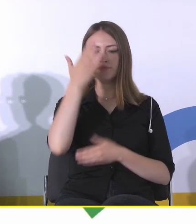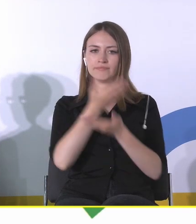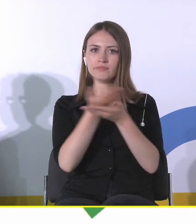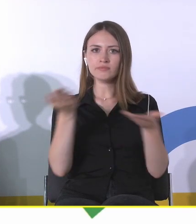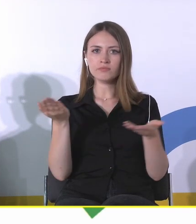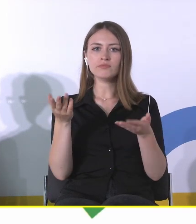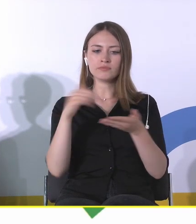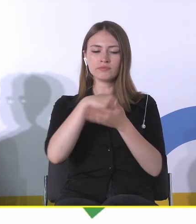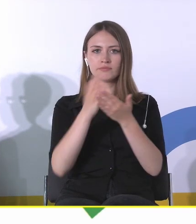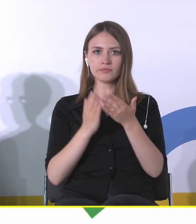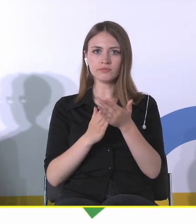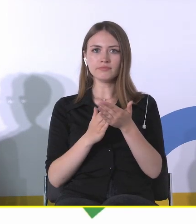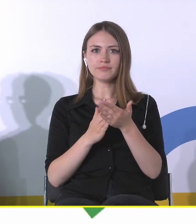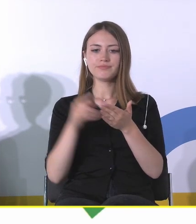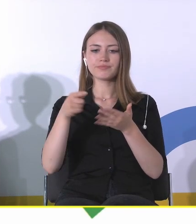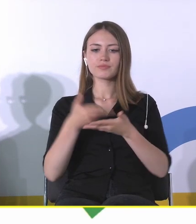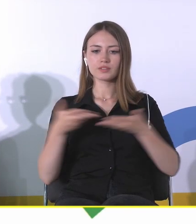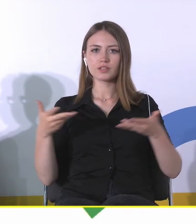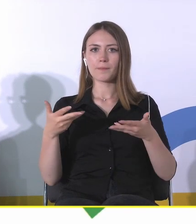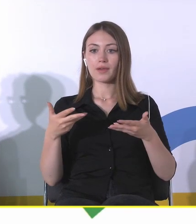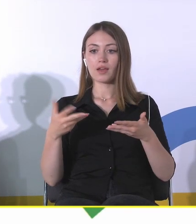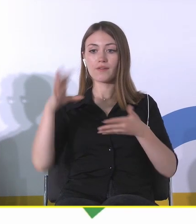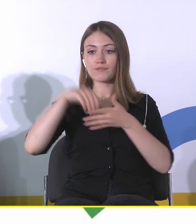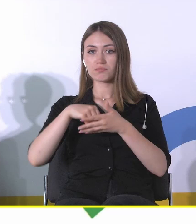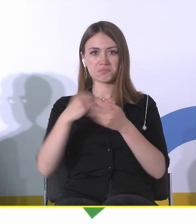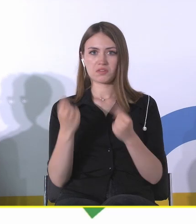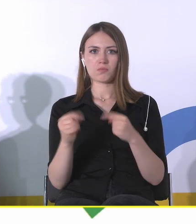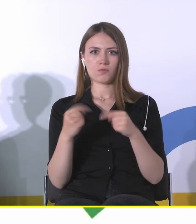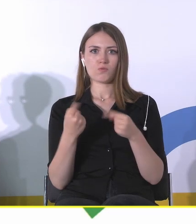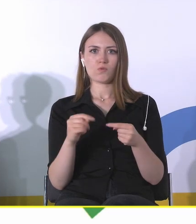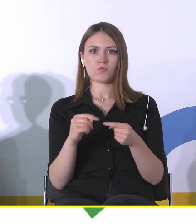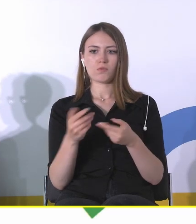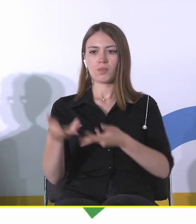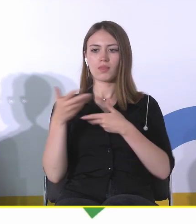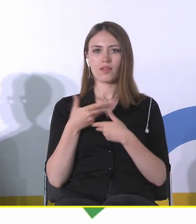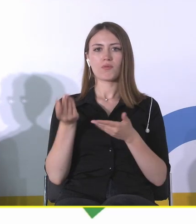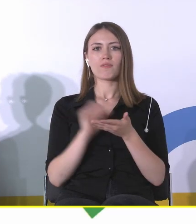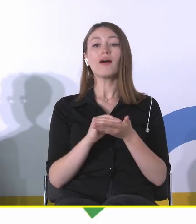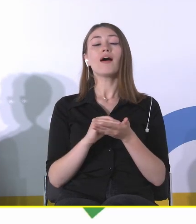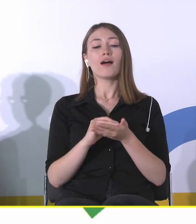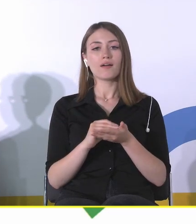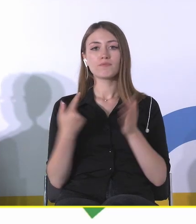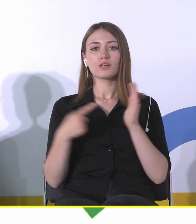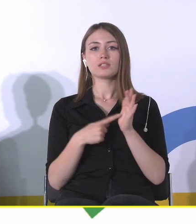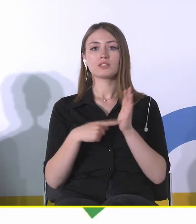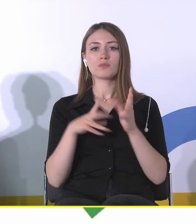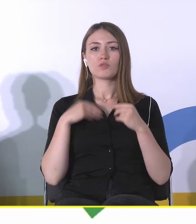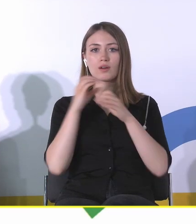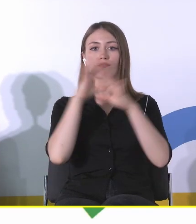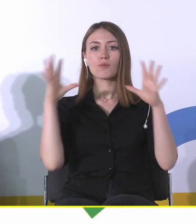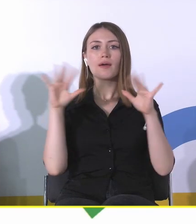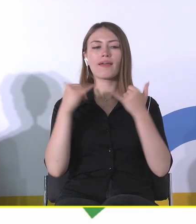tych ziem w macierzy nigdy nie była i można sobie wyobrazić, jak trudne to były lata